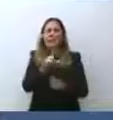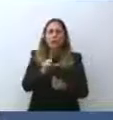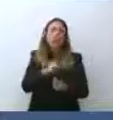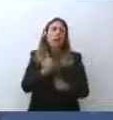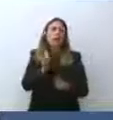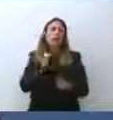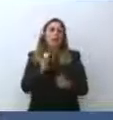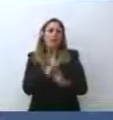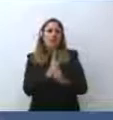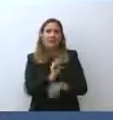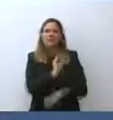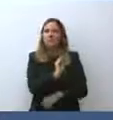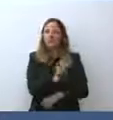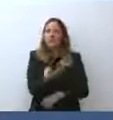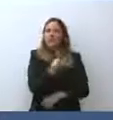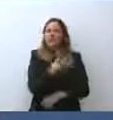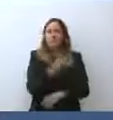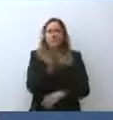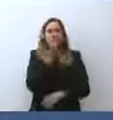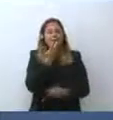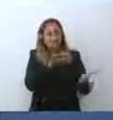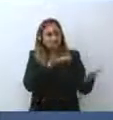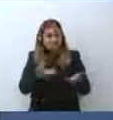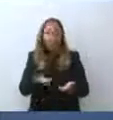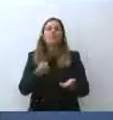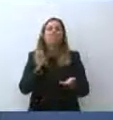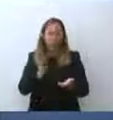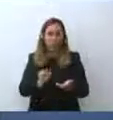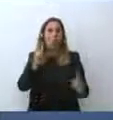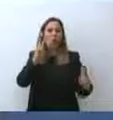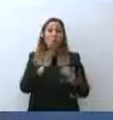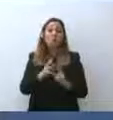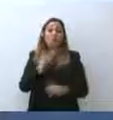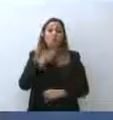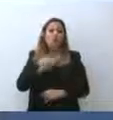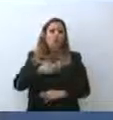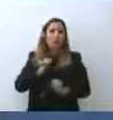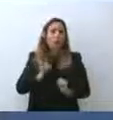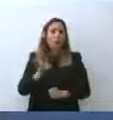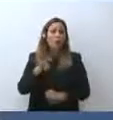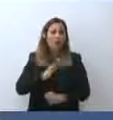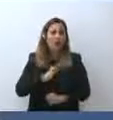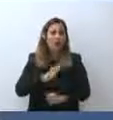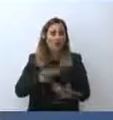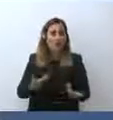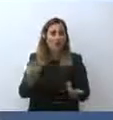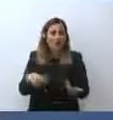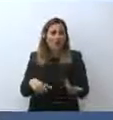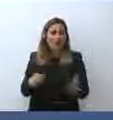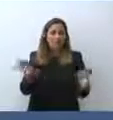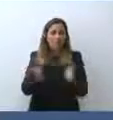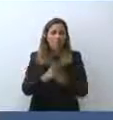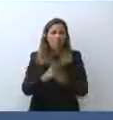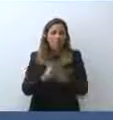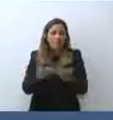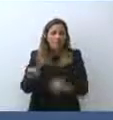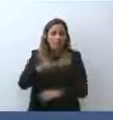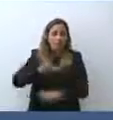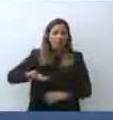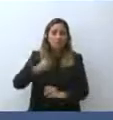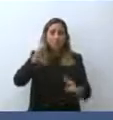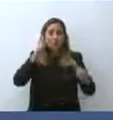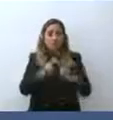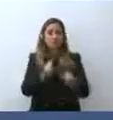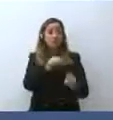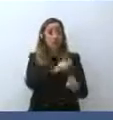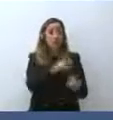Lamorgese, secondo me dovrebbe essere un chiarimento interessante, insomma, in cui specialmente la Lamorgese, specialmente